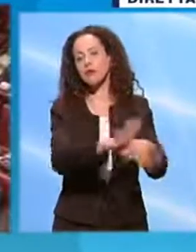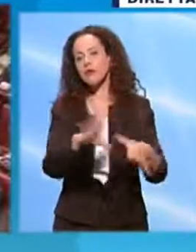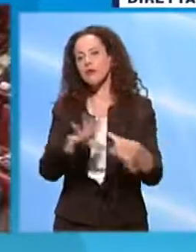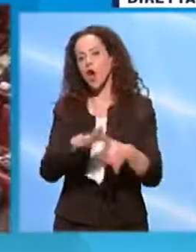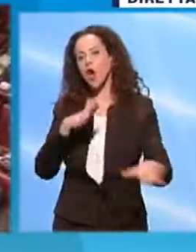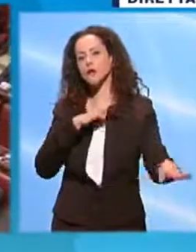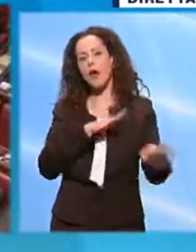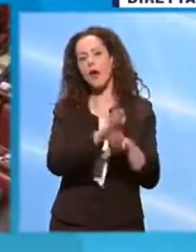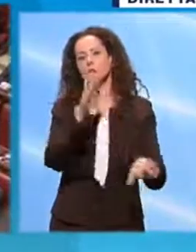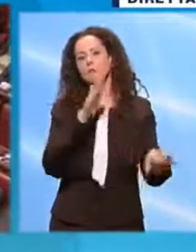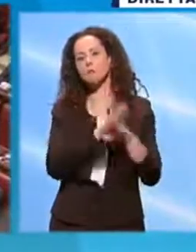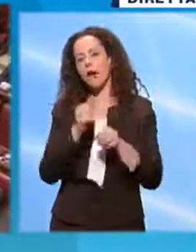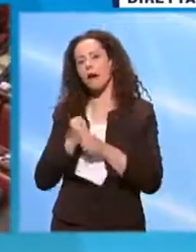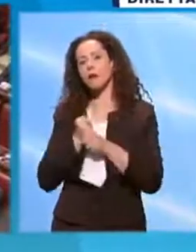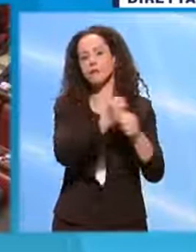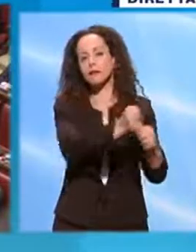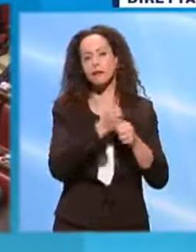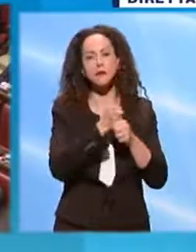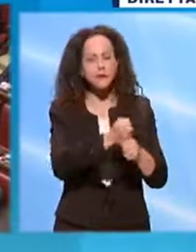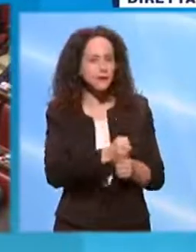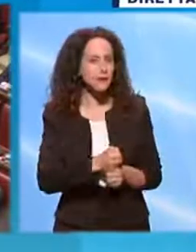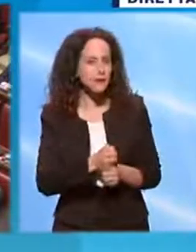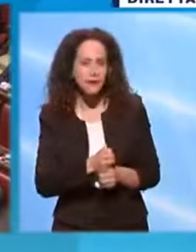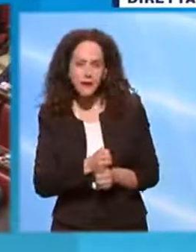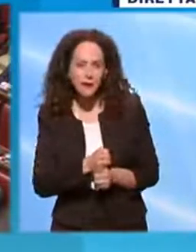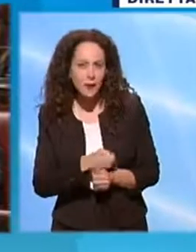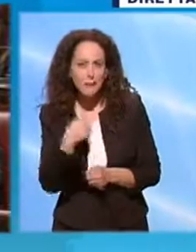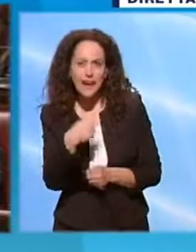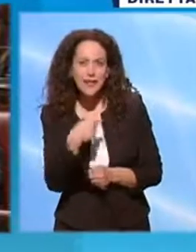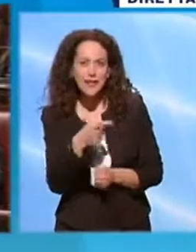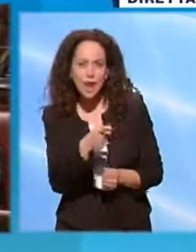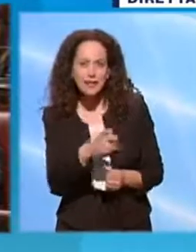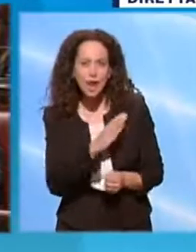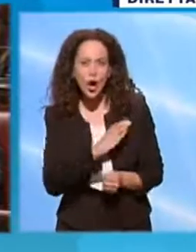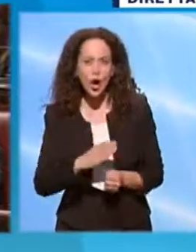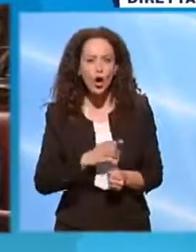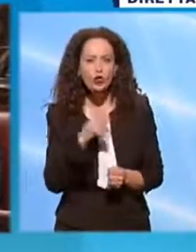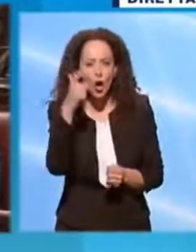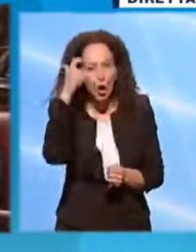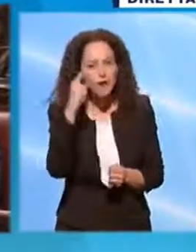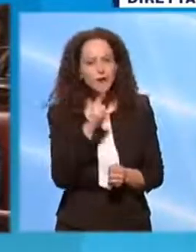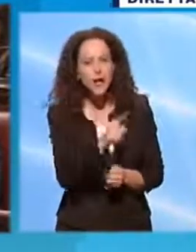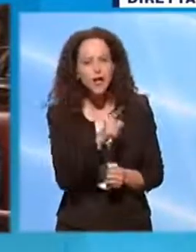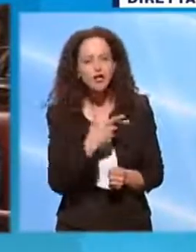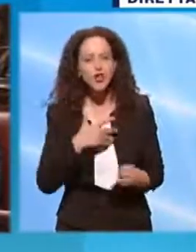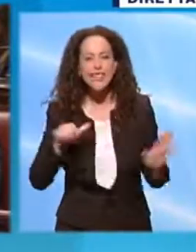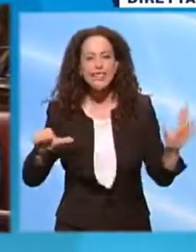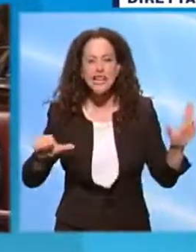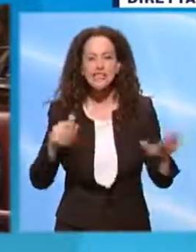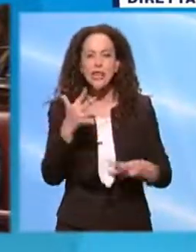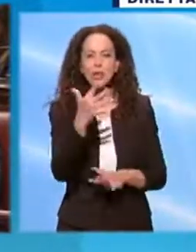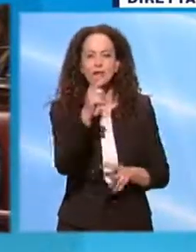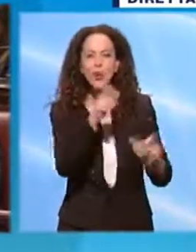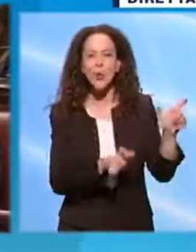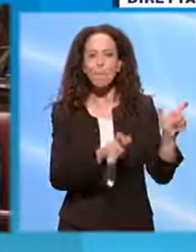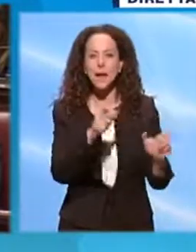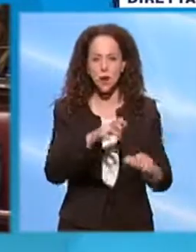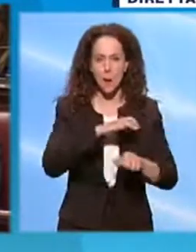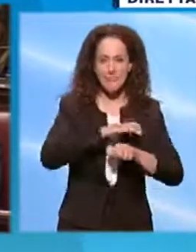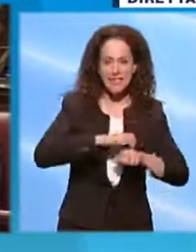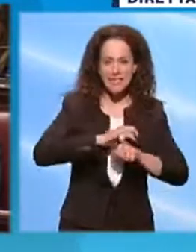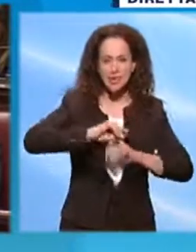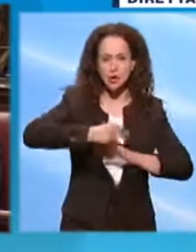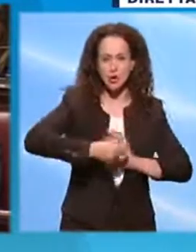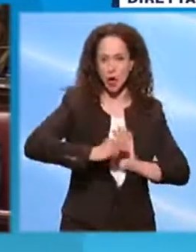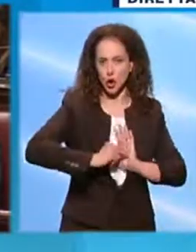Presidente Conte, il vostro governo ha 65 persone, tra ministri e